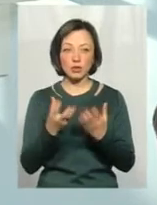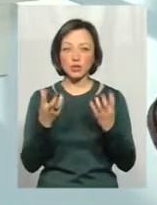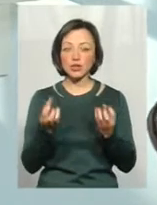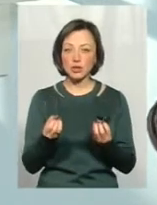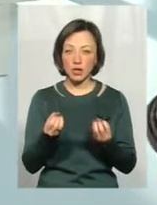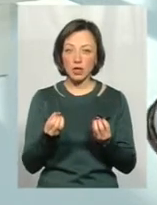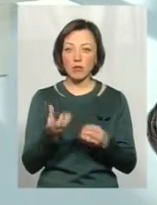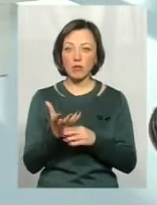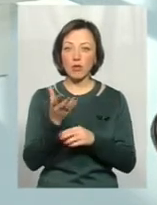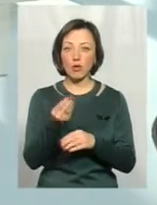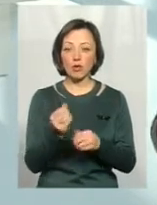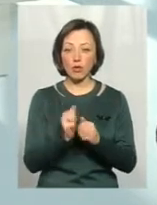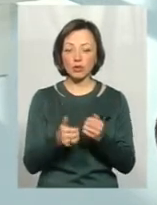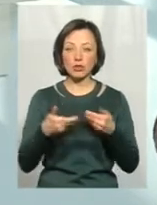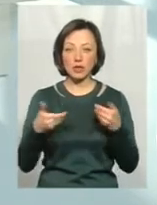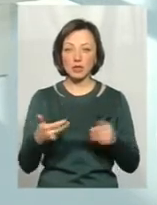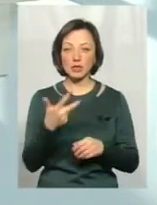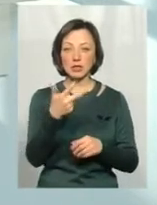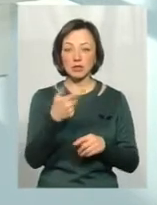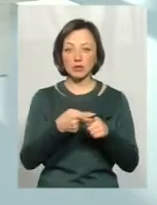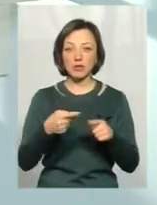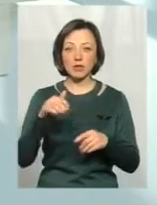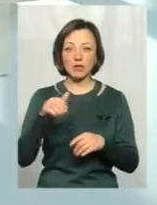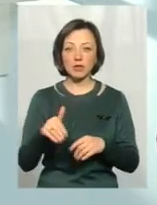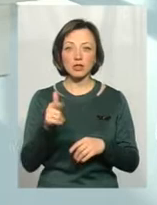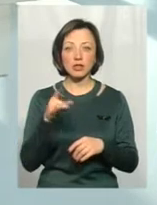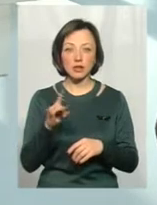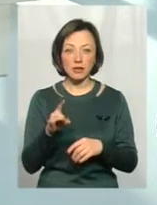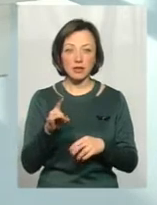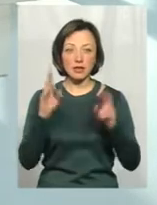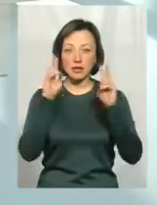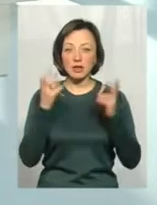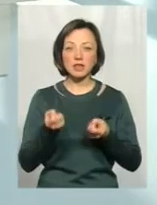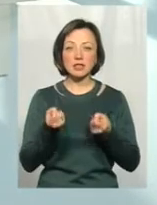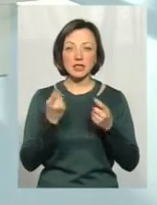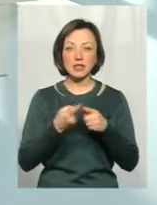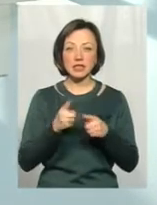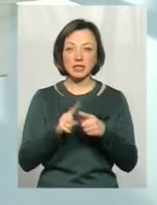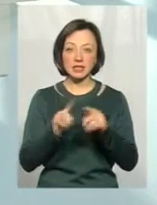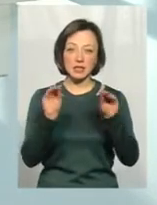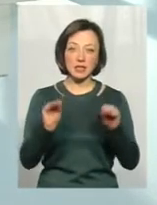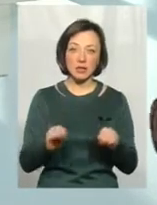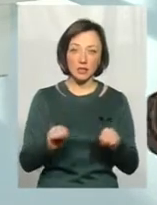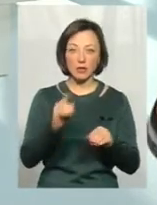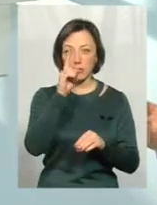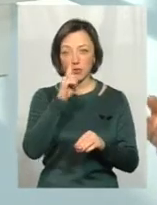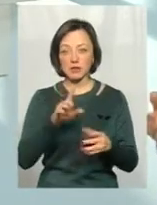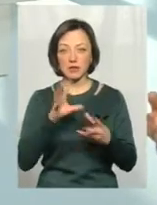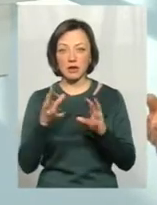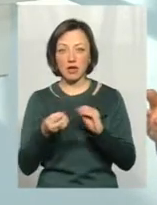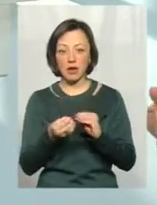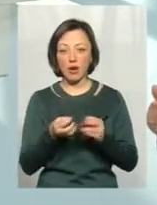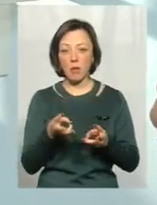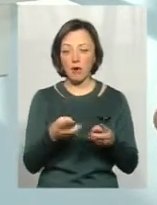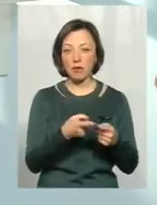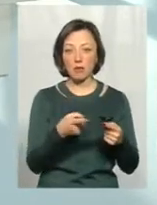платимо кожен з нас 3,5 тисячі гривень, от не знаю, звідки ця цифра статистично, чи це в місяць, чи це взагалі за, скажімо,